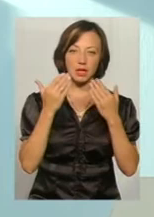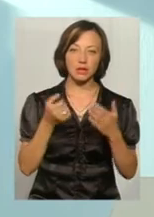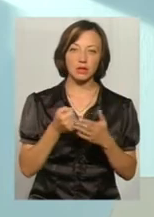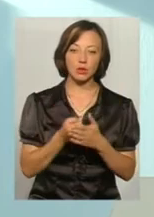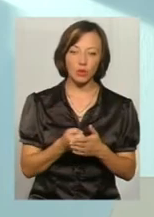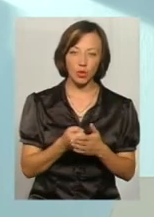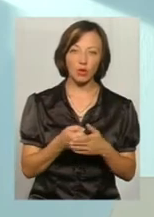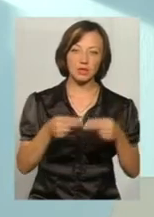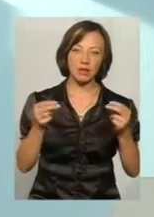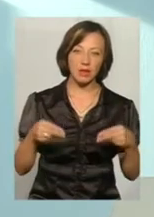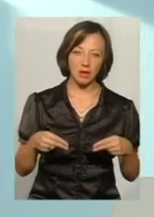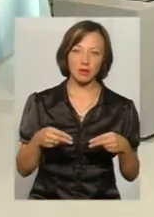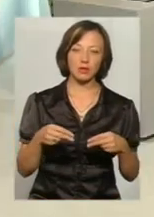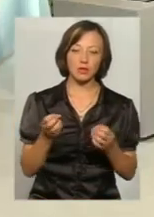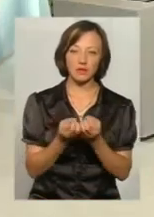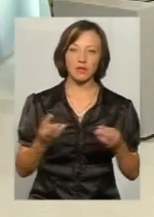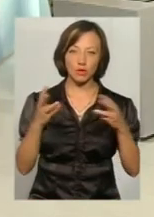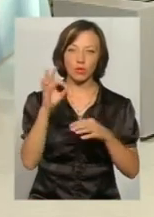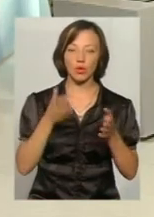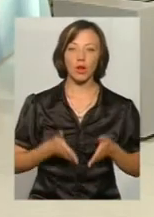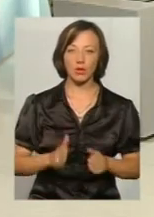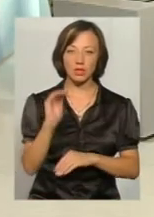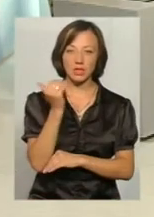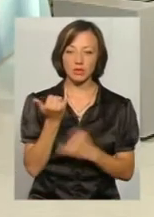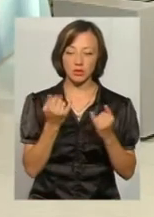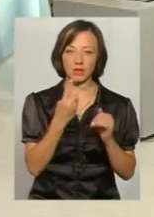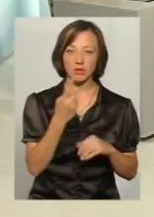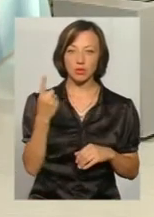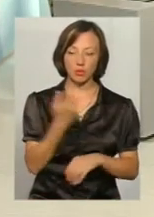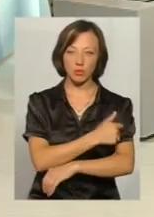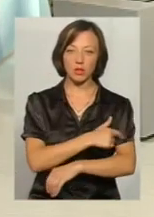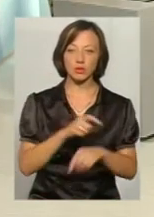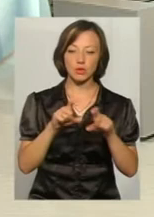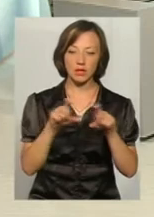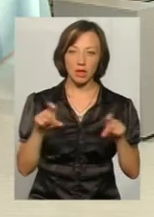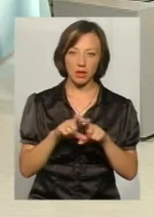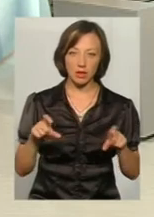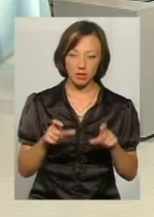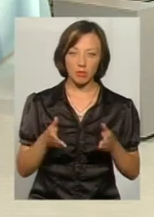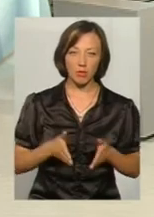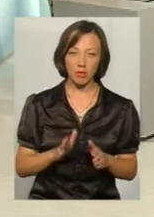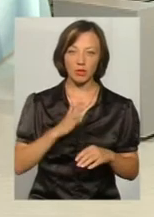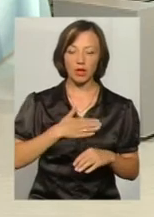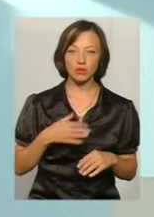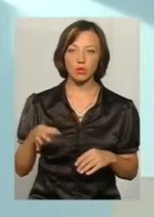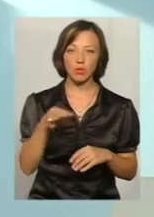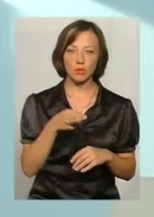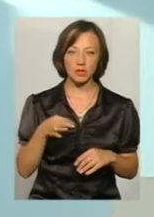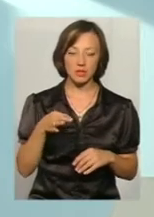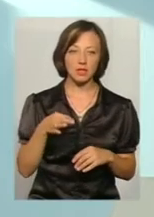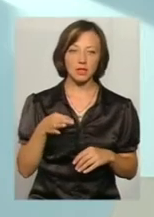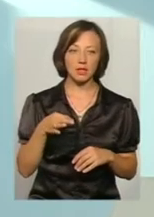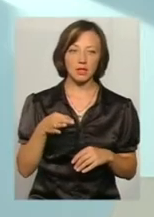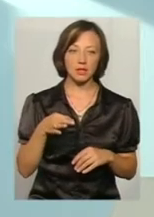до органів реєстрації актів цивільного стану. На сьогодні у 21 медичному закладі, в якому приймаються пологи в нашій області, з 22,